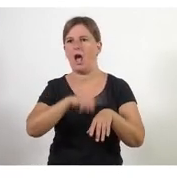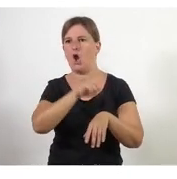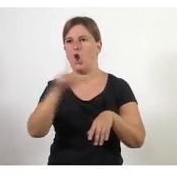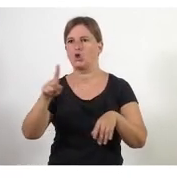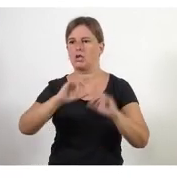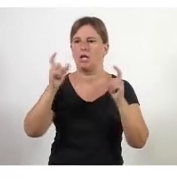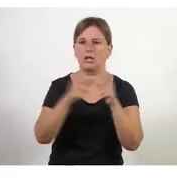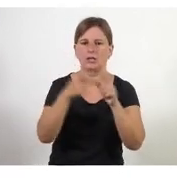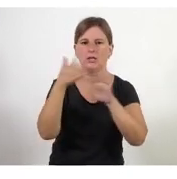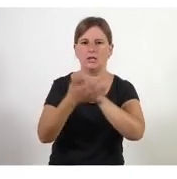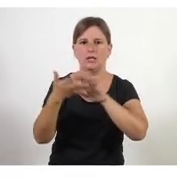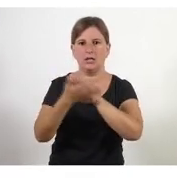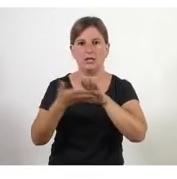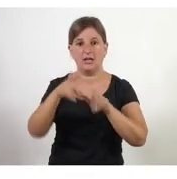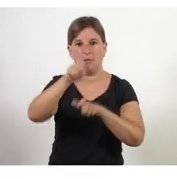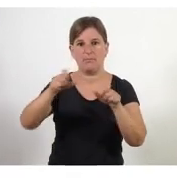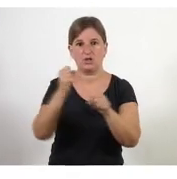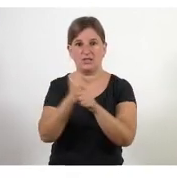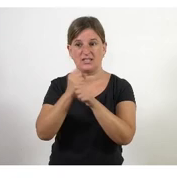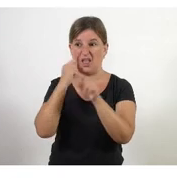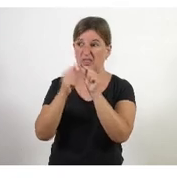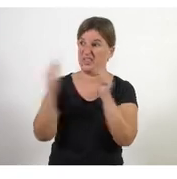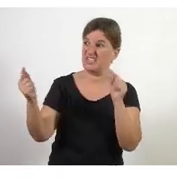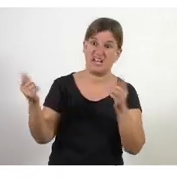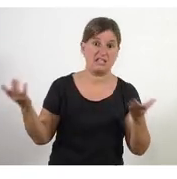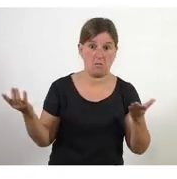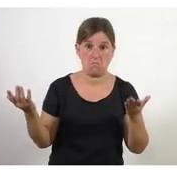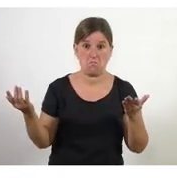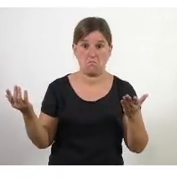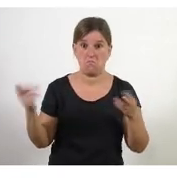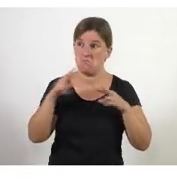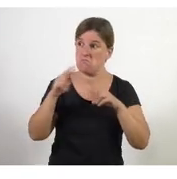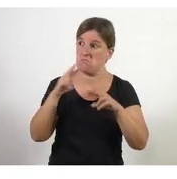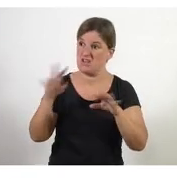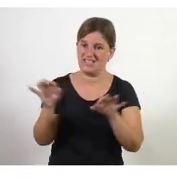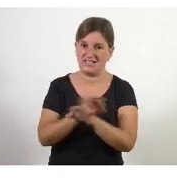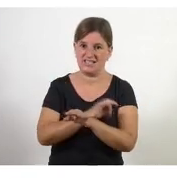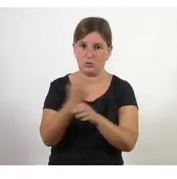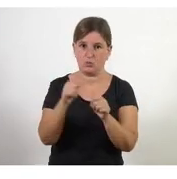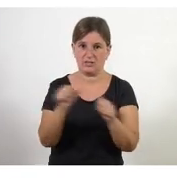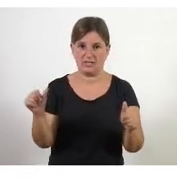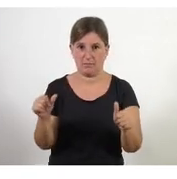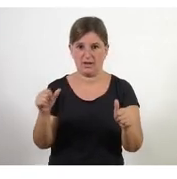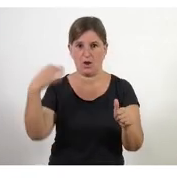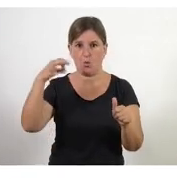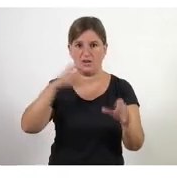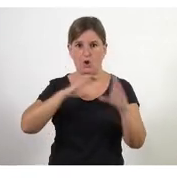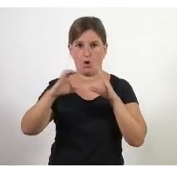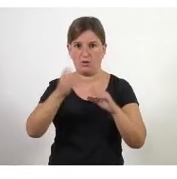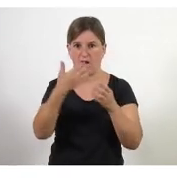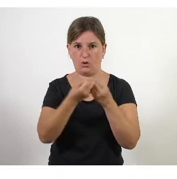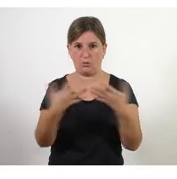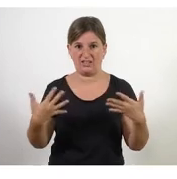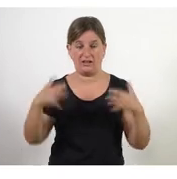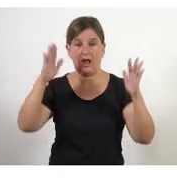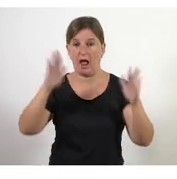resta els que estan treballant en teletreball no es tornen a parlar en tota la setmana i només comunicació via mail i s'estan